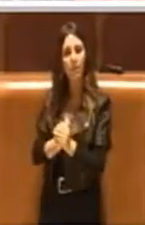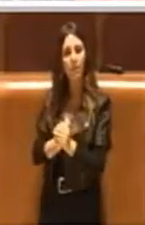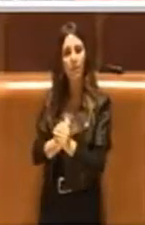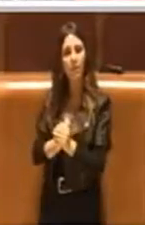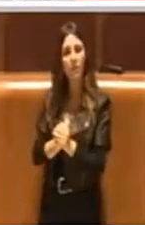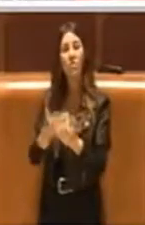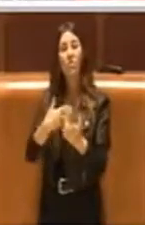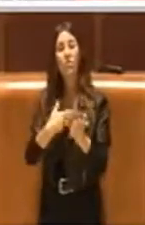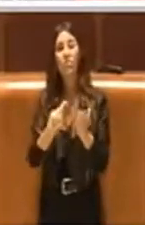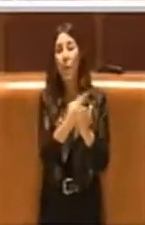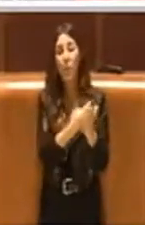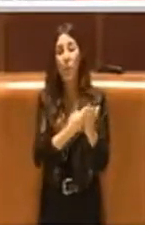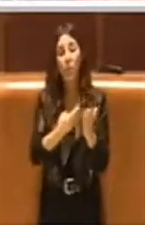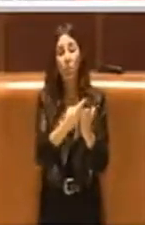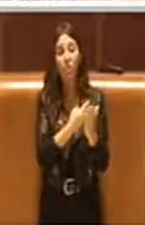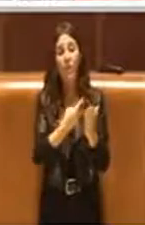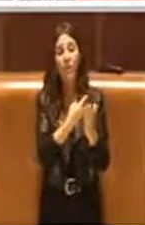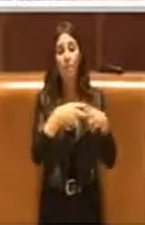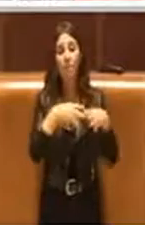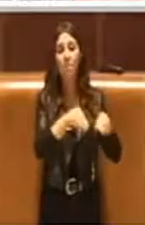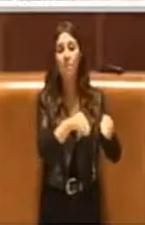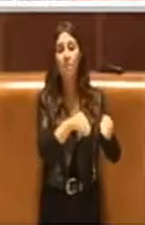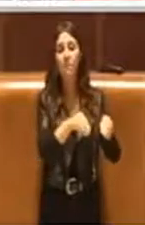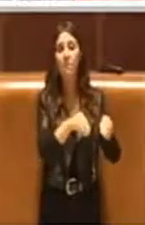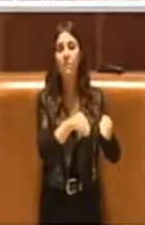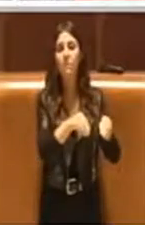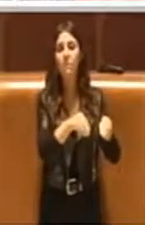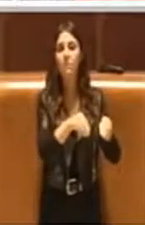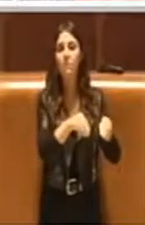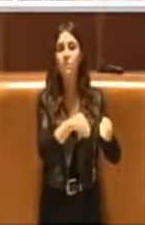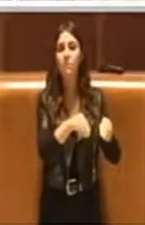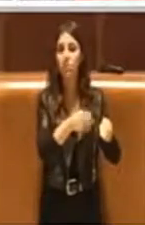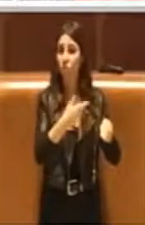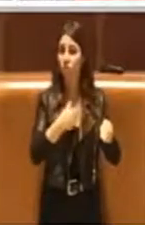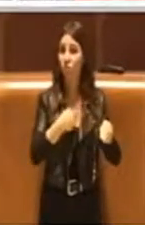Grazie a tutti.